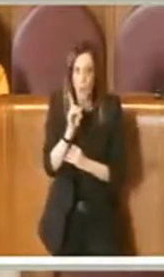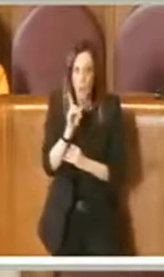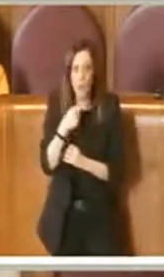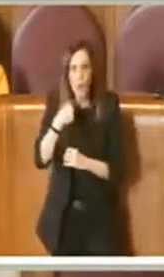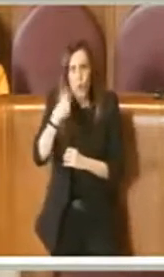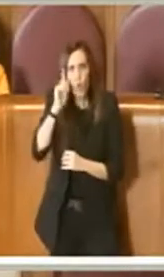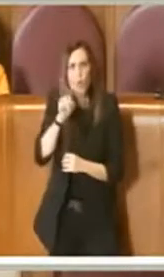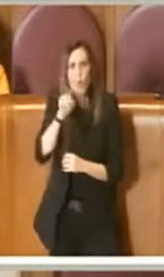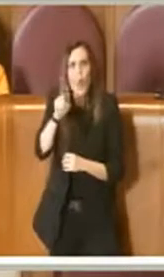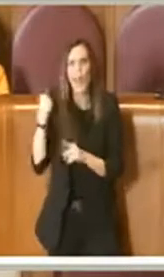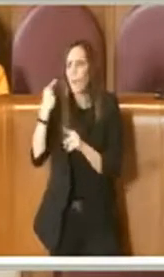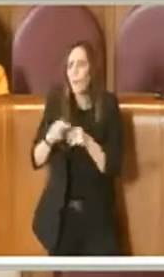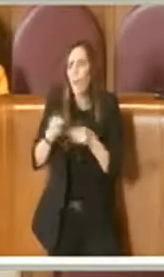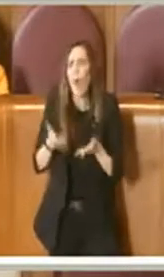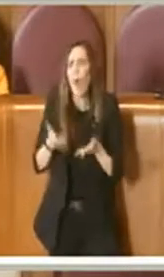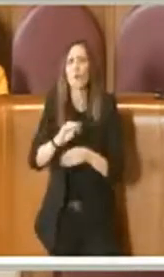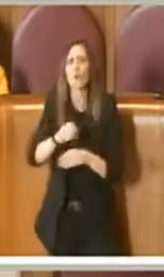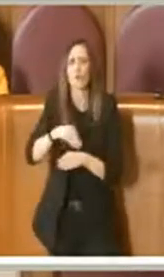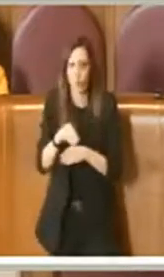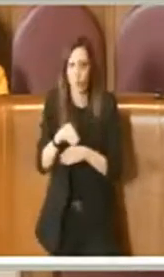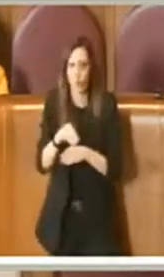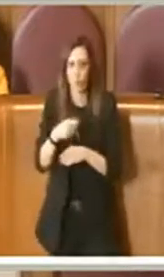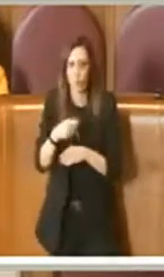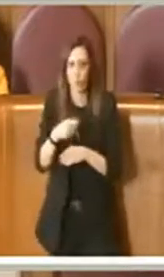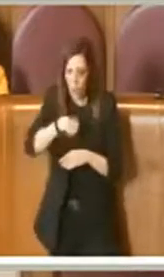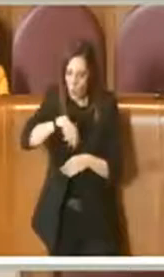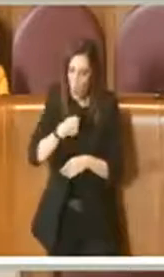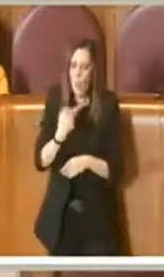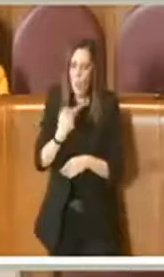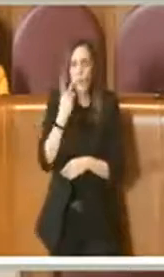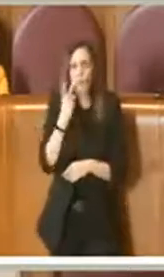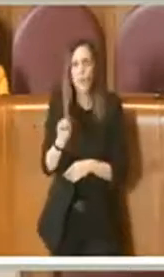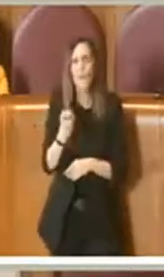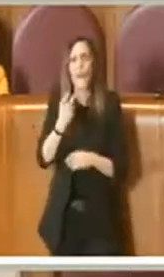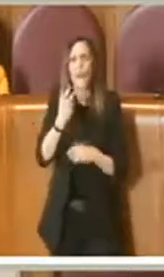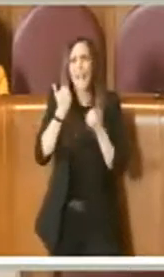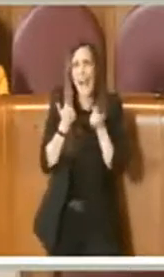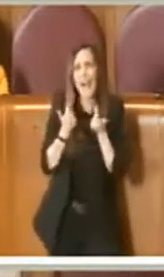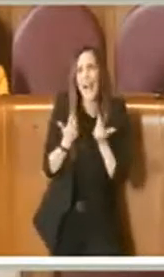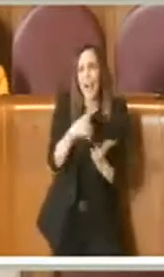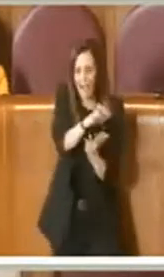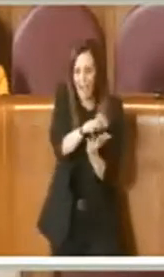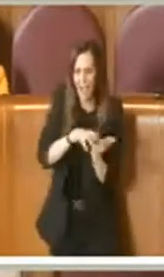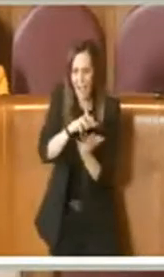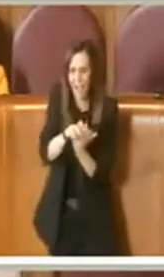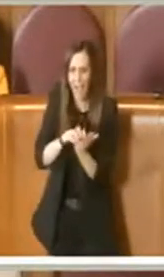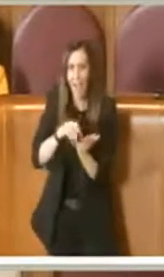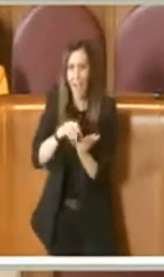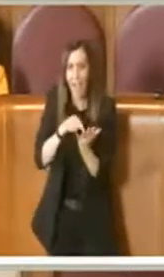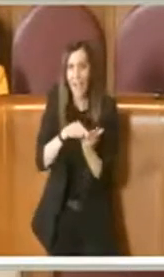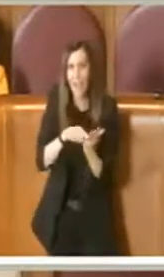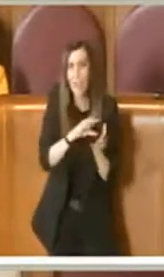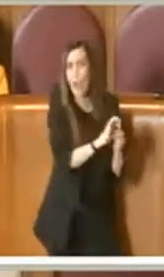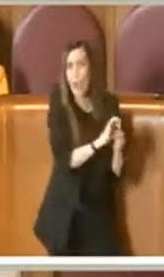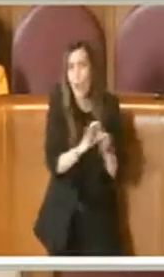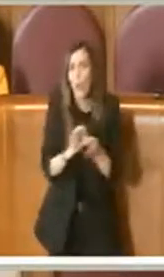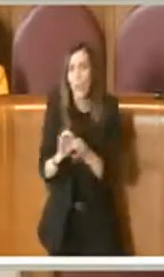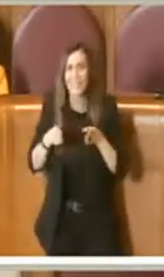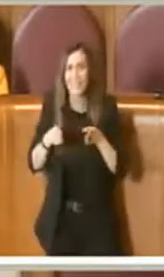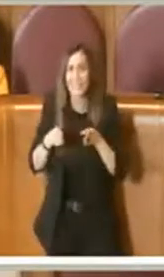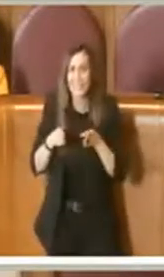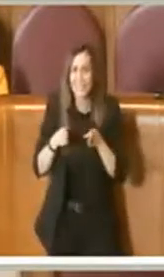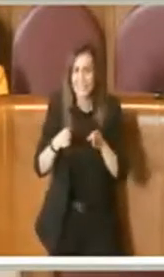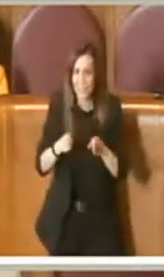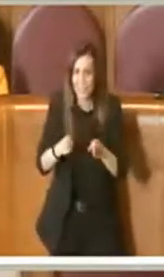ma noi abbiamo approvato veramente numerosissimi atti che andavano nella direzione per